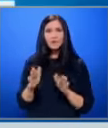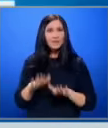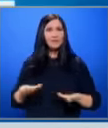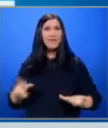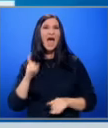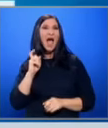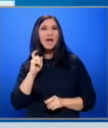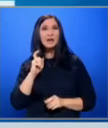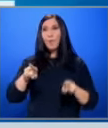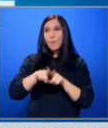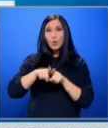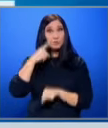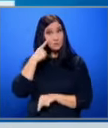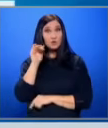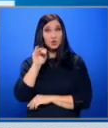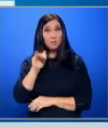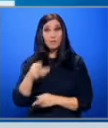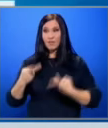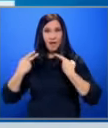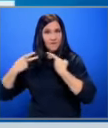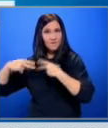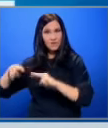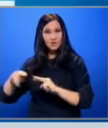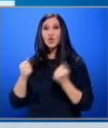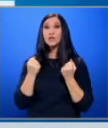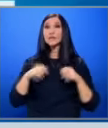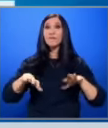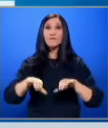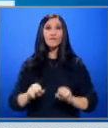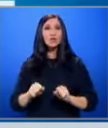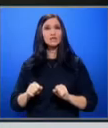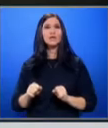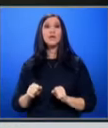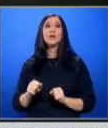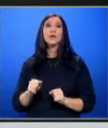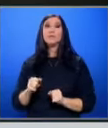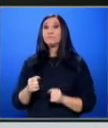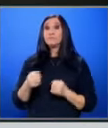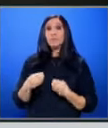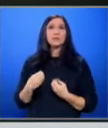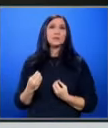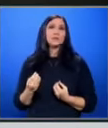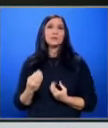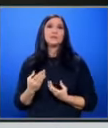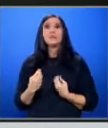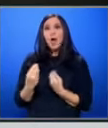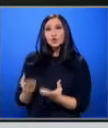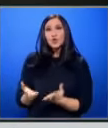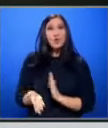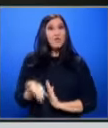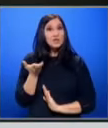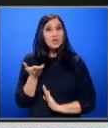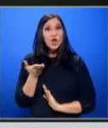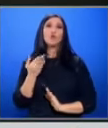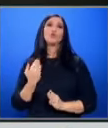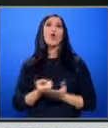грипоподобни симптоми Те ще бъдат връщани Здравните власти дължат ръста на болни На новогодишните празници Когато много хора се